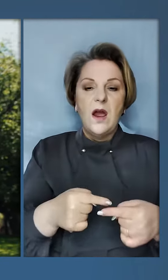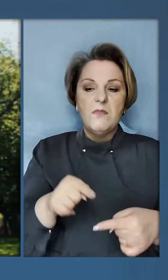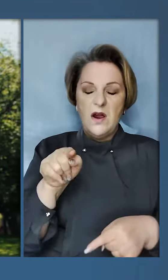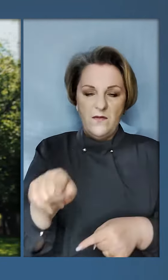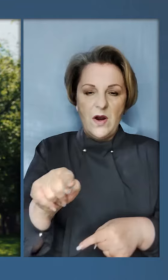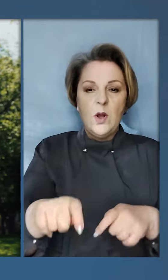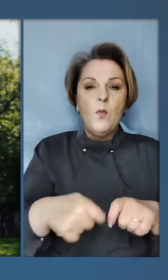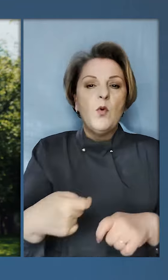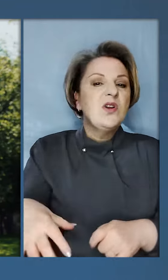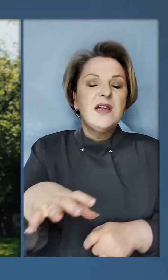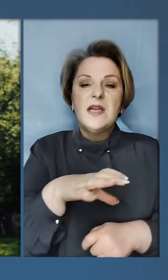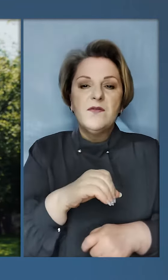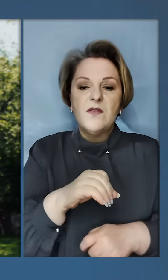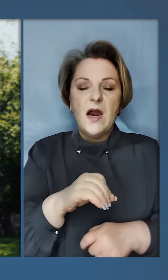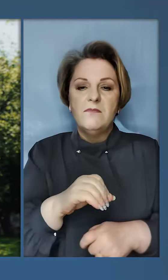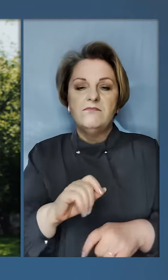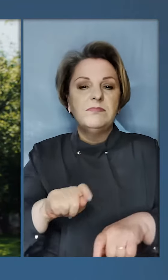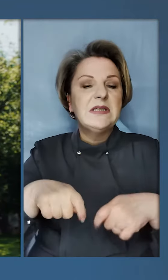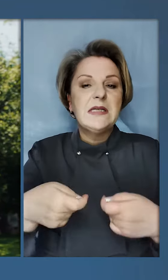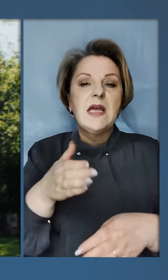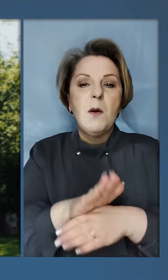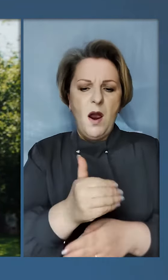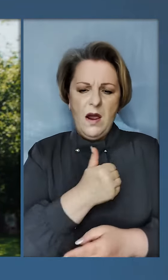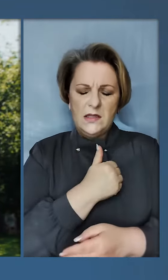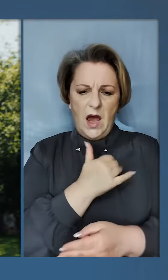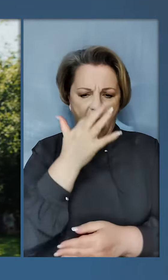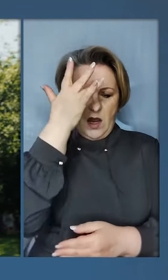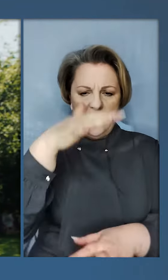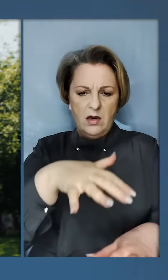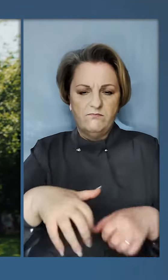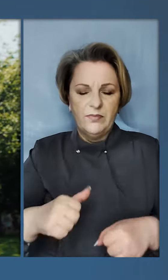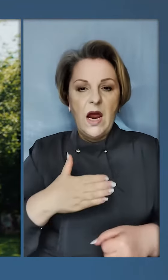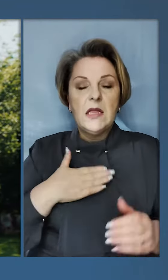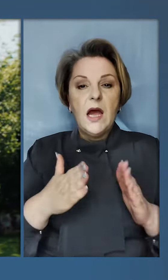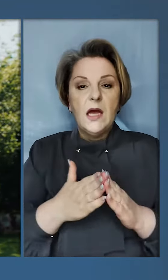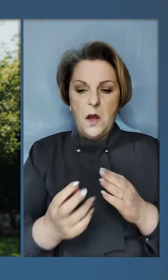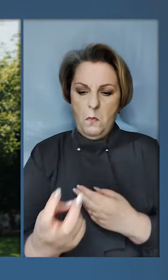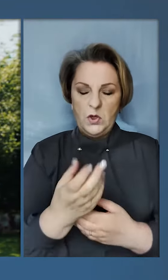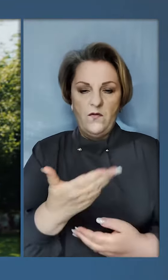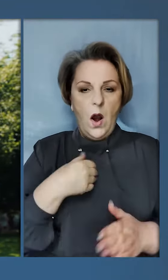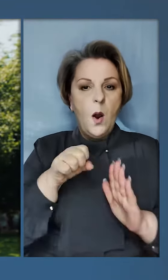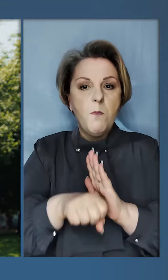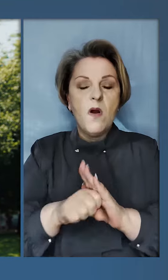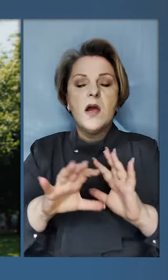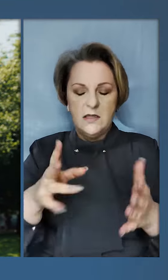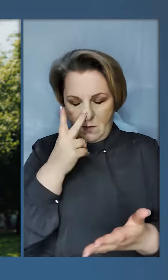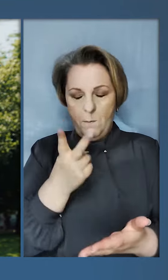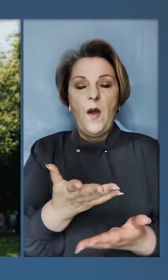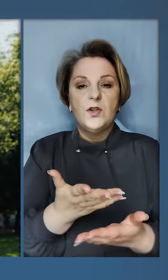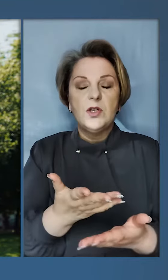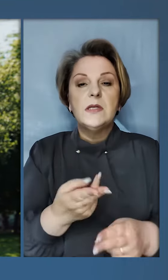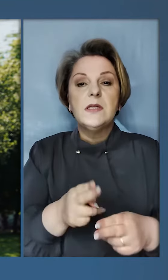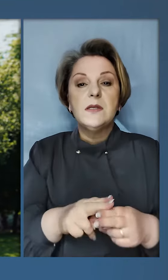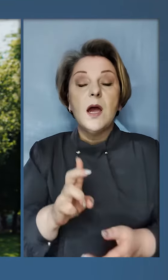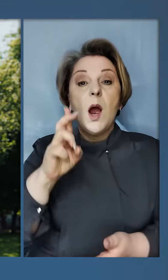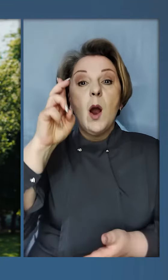Він порушив всі заповіді, зажадав наш дім, прийшов нас вбивати. Світ бачить це,